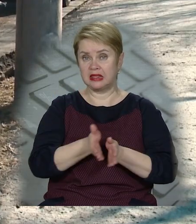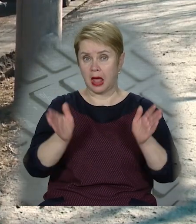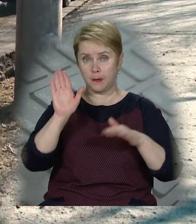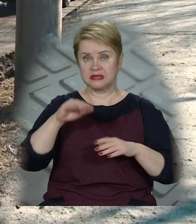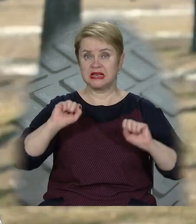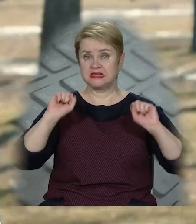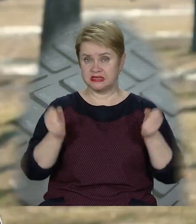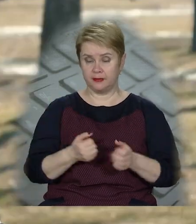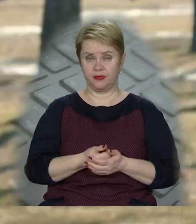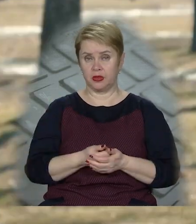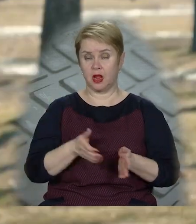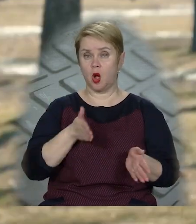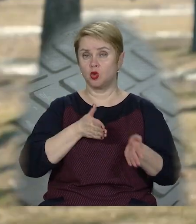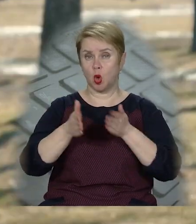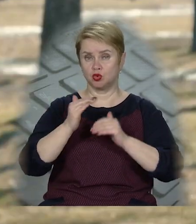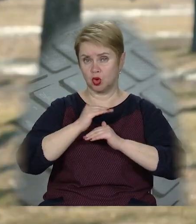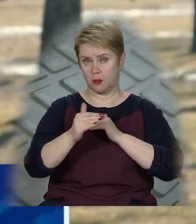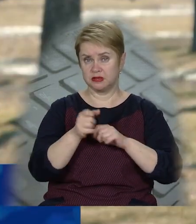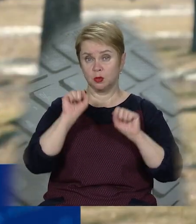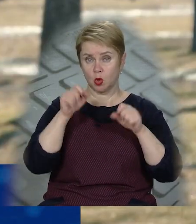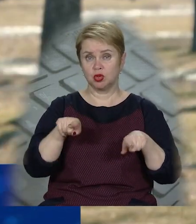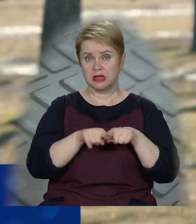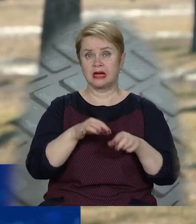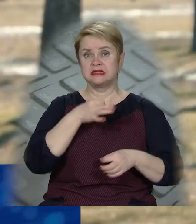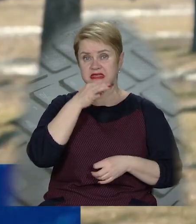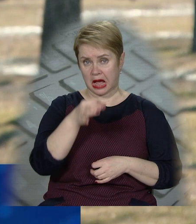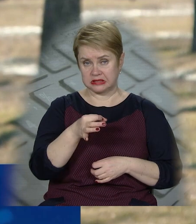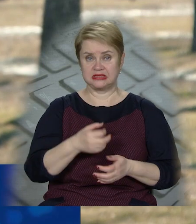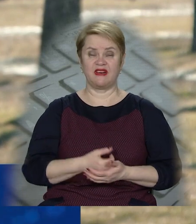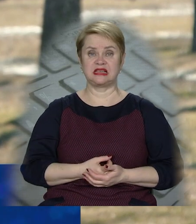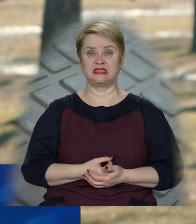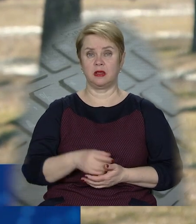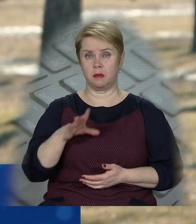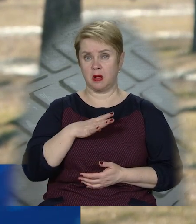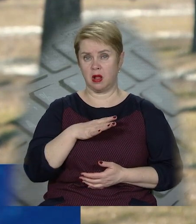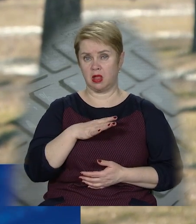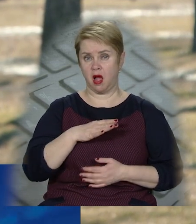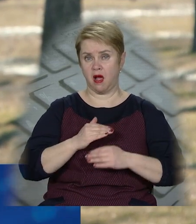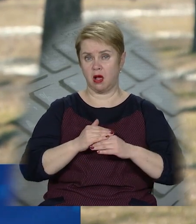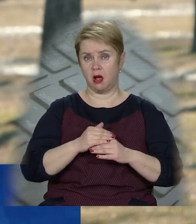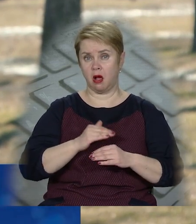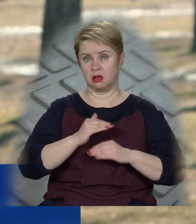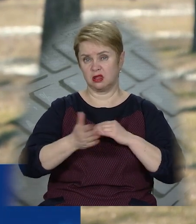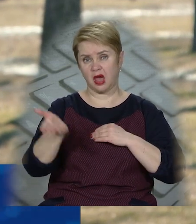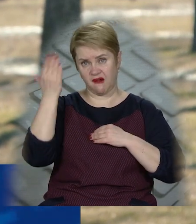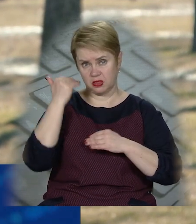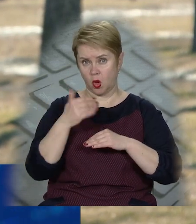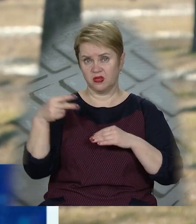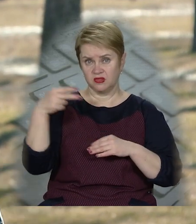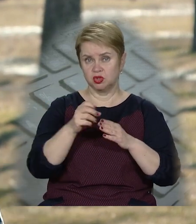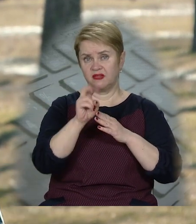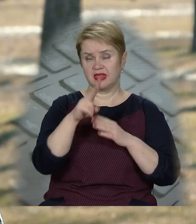дорозі після зими. Дорожне покриття тут, якщо можна так виразитися, було вкладено достатньо давно. Це був